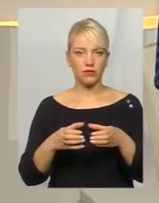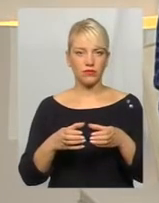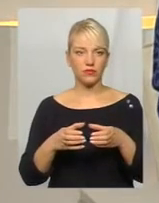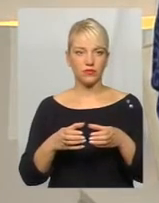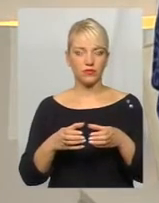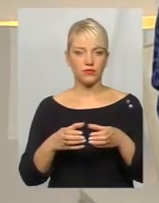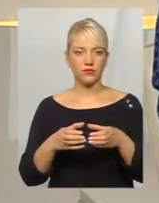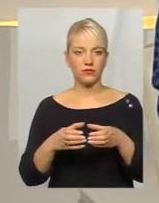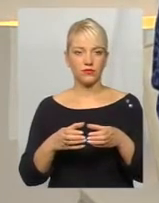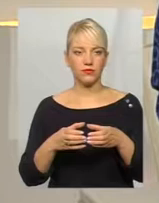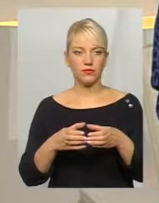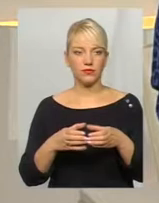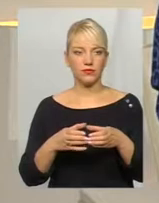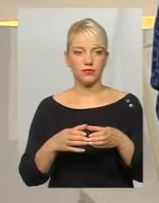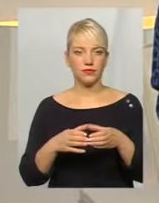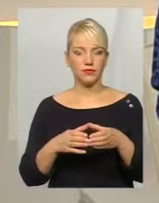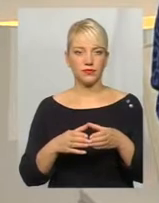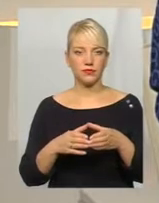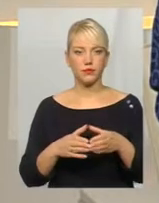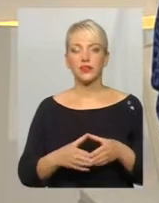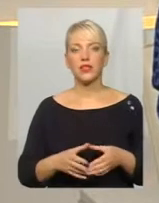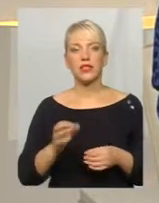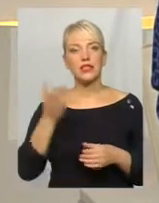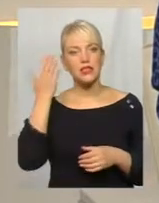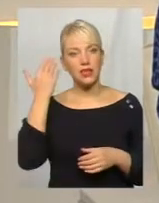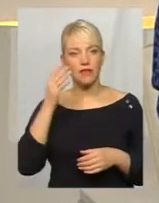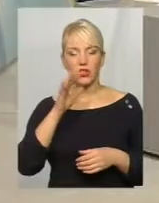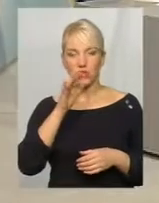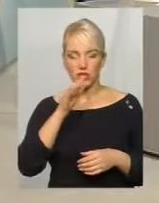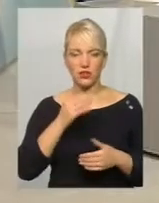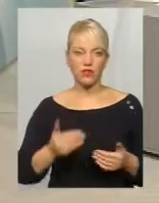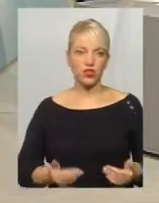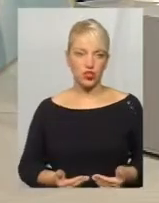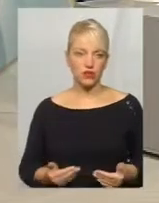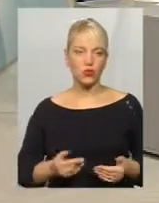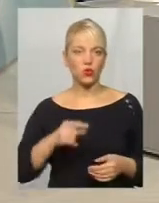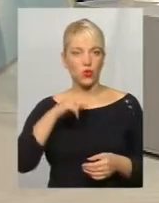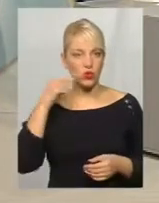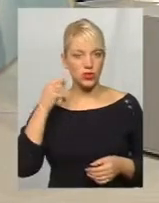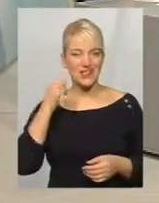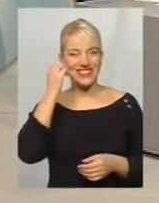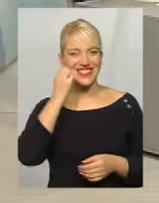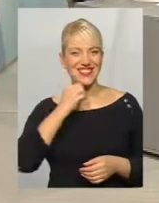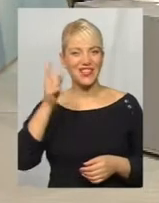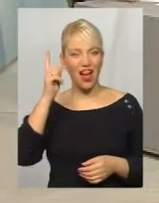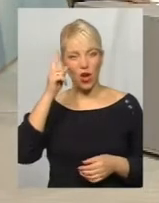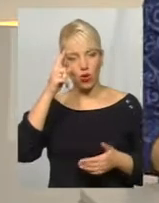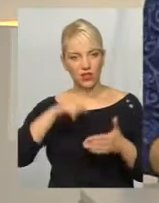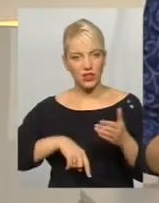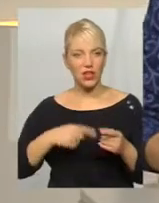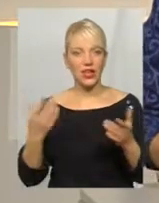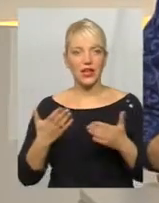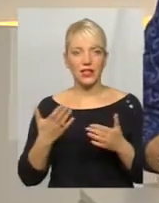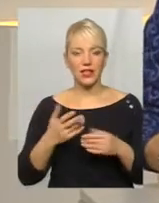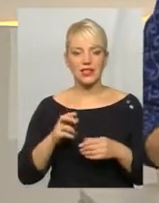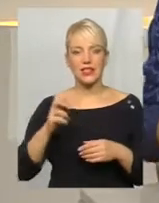з давніх часів живуть російські старовіри, які свого часу